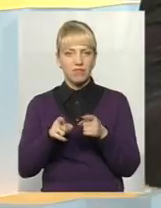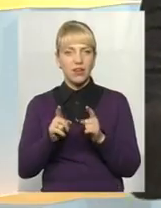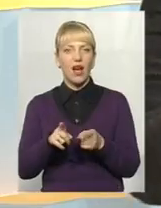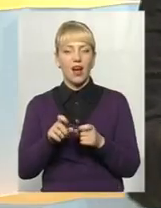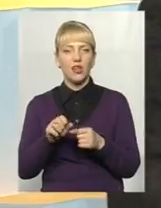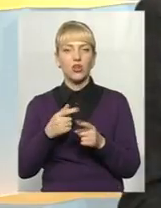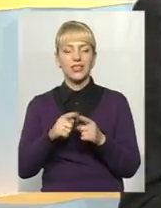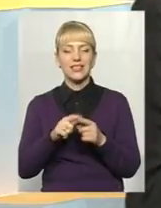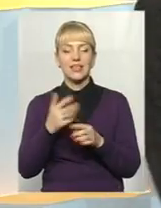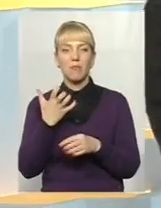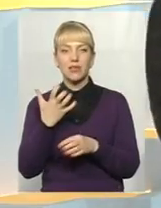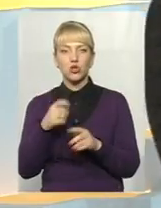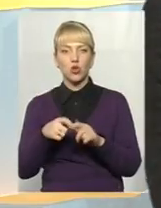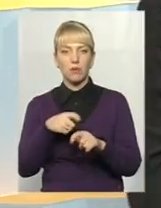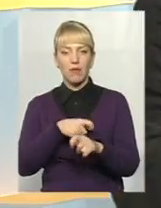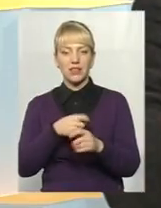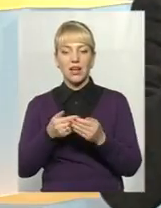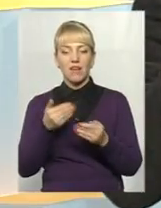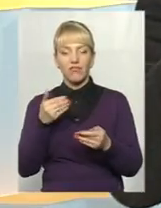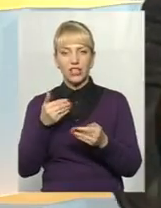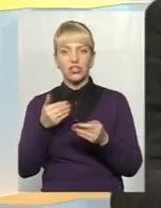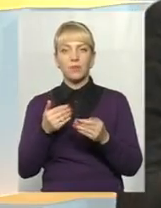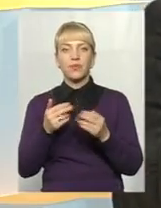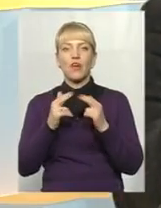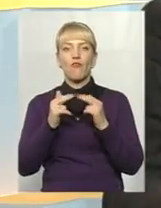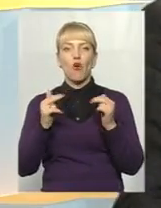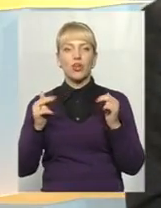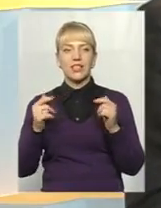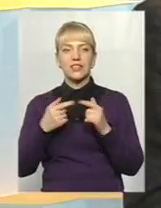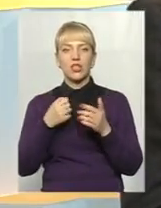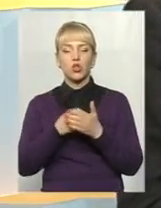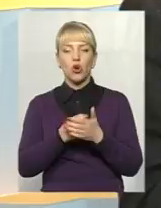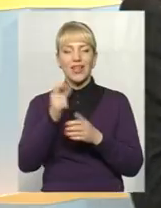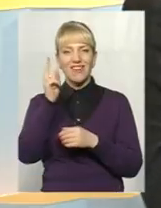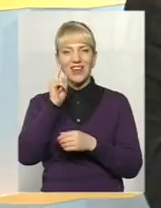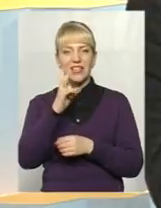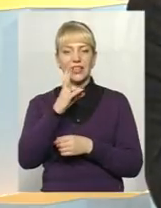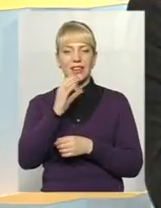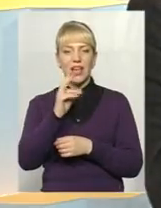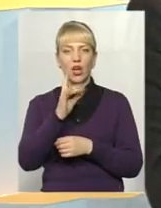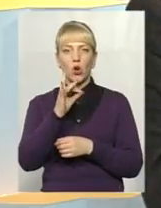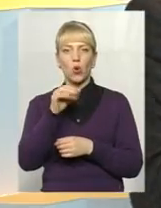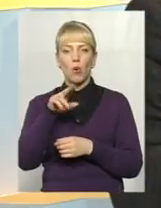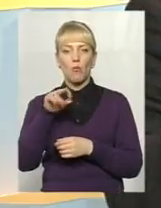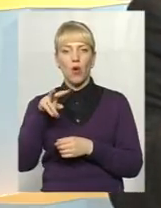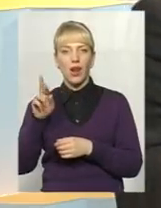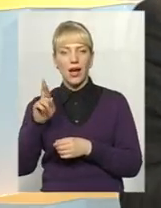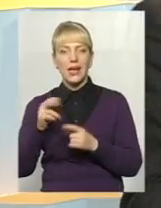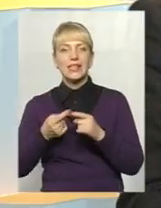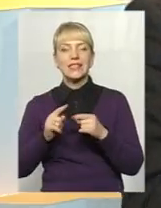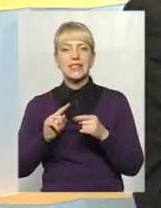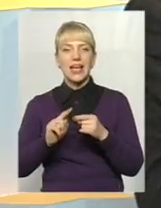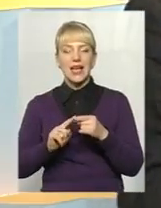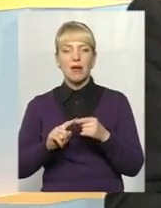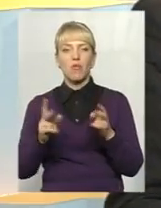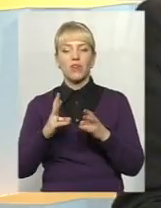там 500 метрів від фортеці до Некрополя, єврейського Некрополя, це повинна бути дійсно така туристична вулиця,